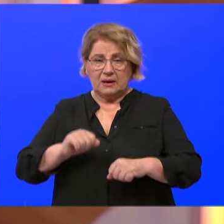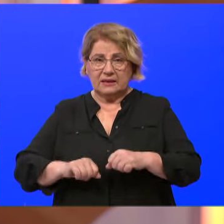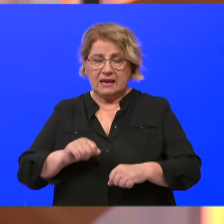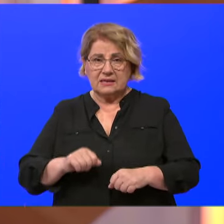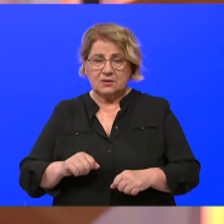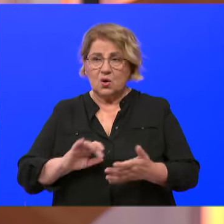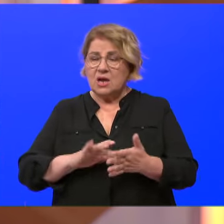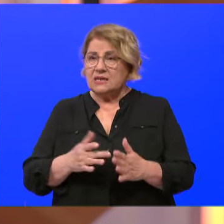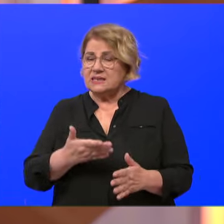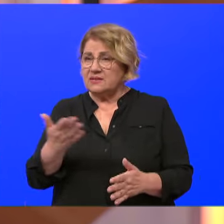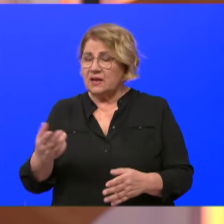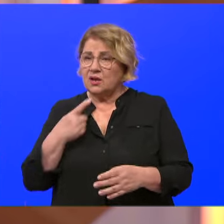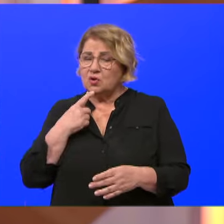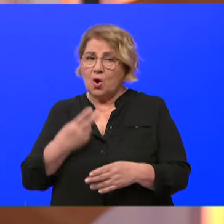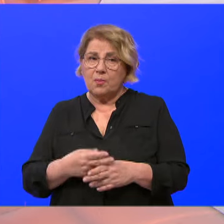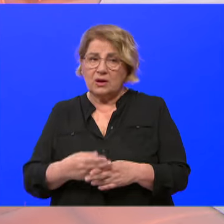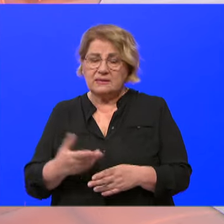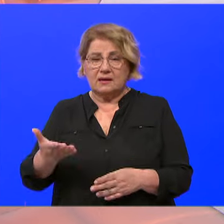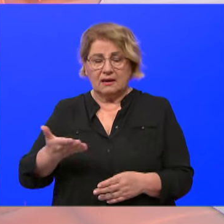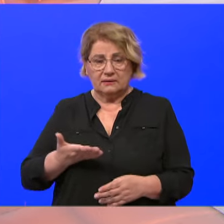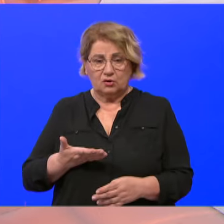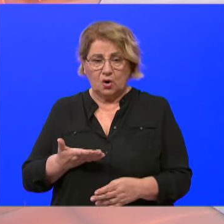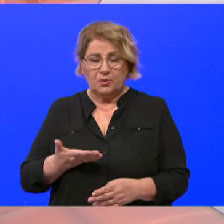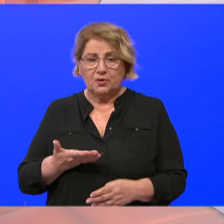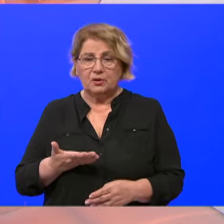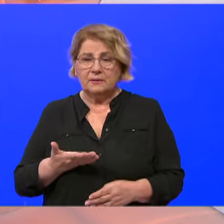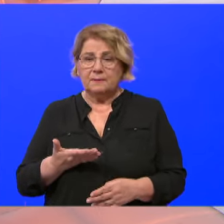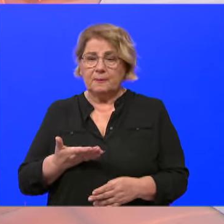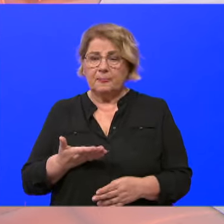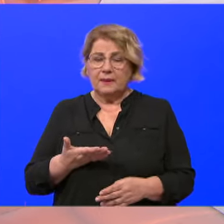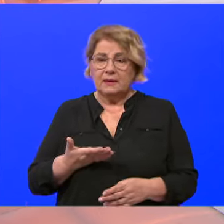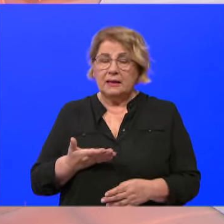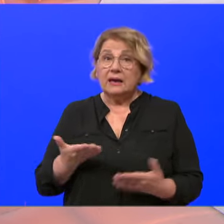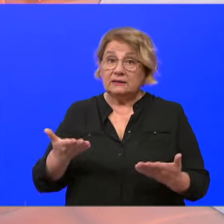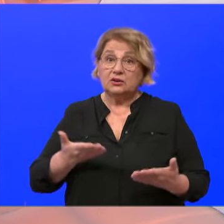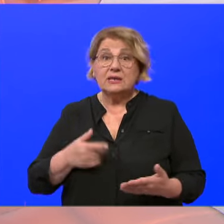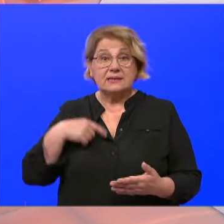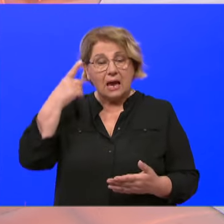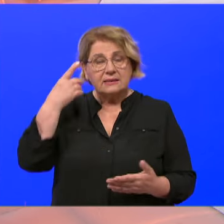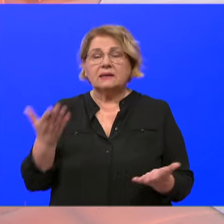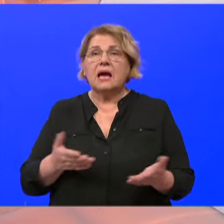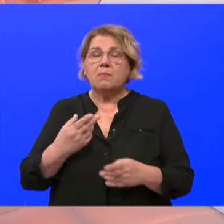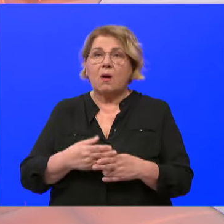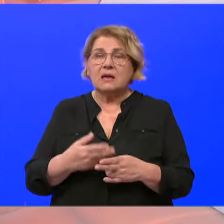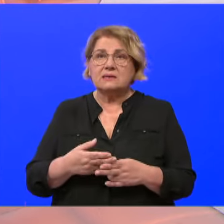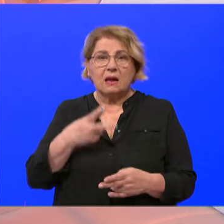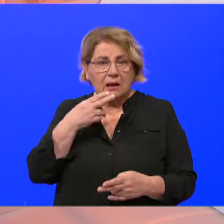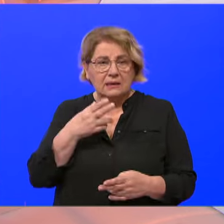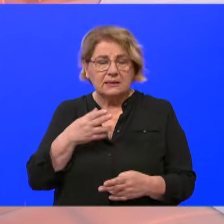svih oboljelih, kad dobiju, znači, diagnozu karcinoma,